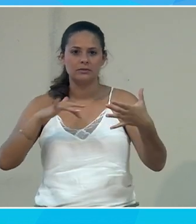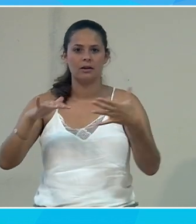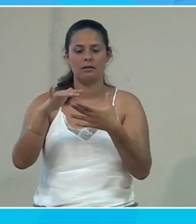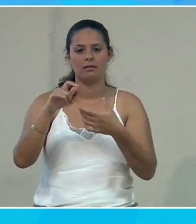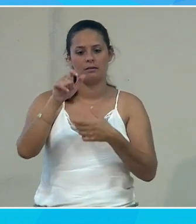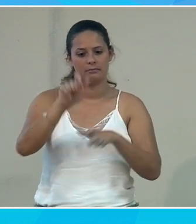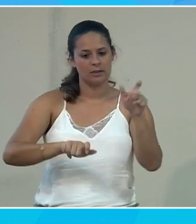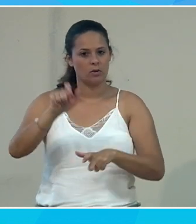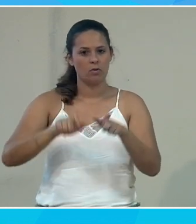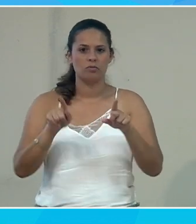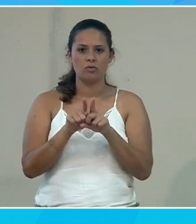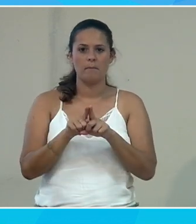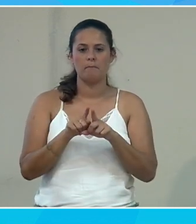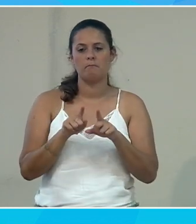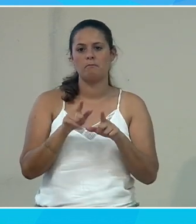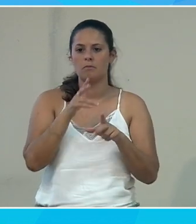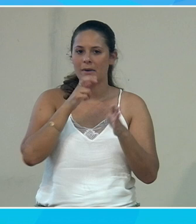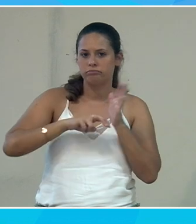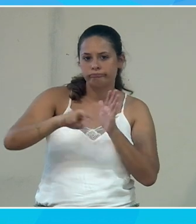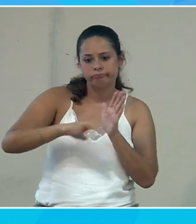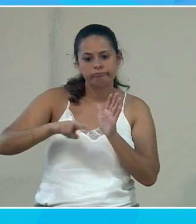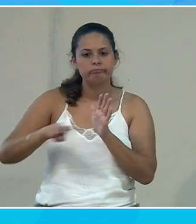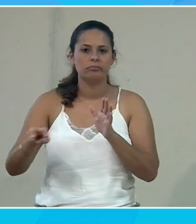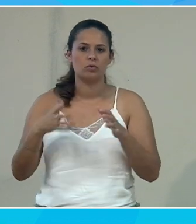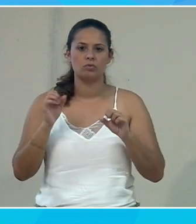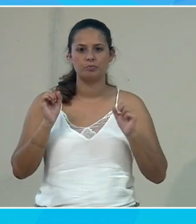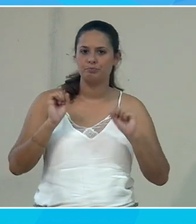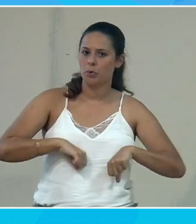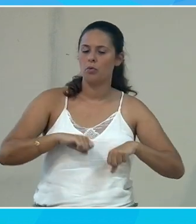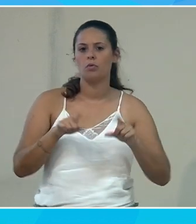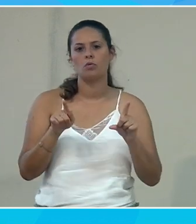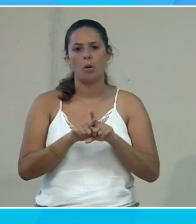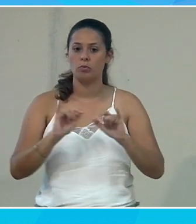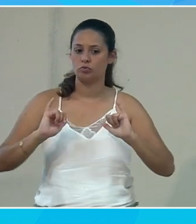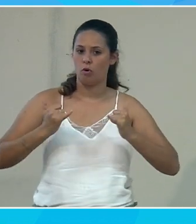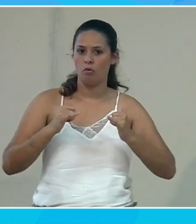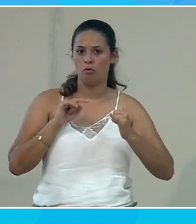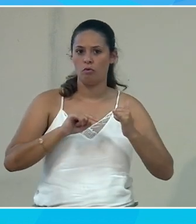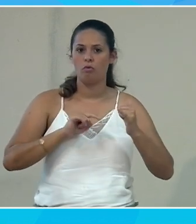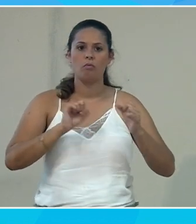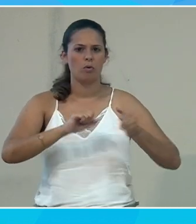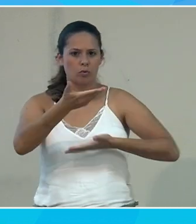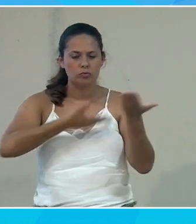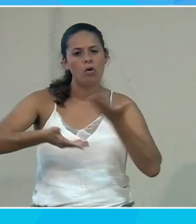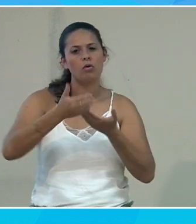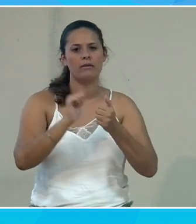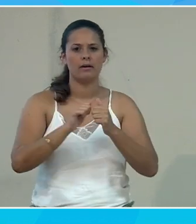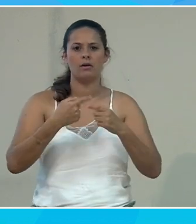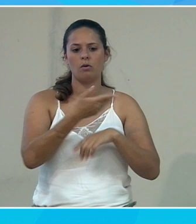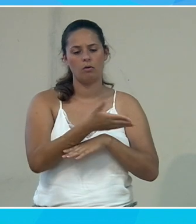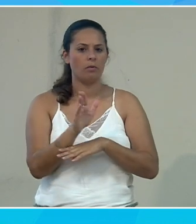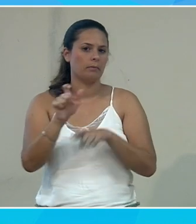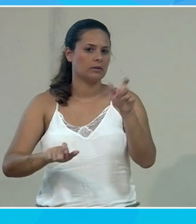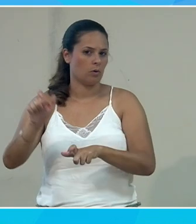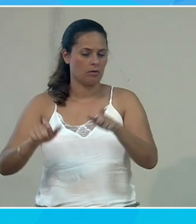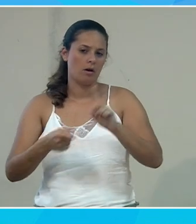personnes ayant des mobilités réduites, par exemple, ont aussi envie de pouvoir jouer, de pouvoir échanger avec les autres. Et donc, ça, c'est important.